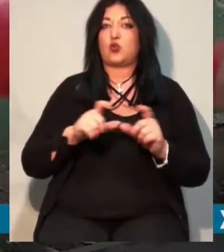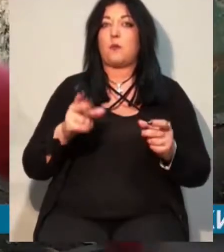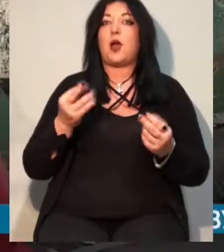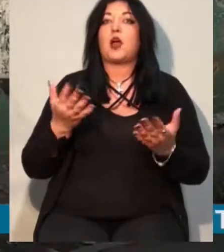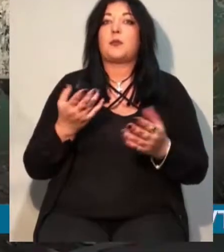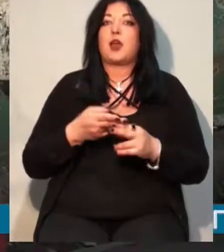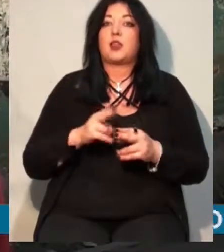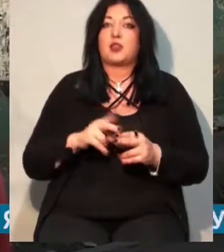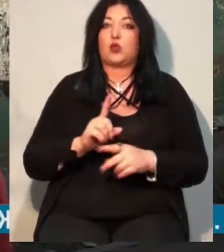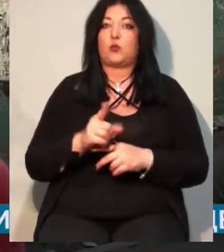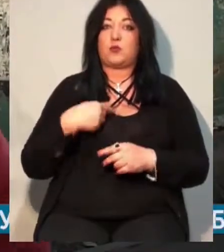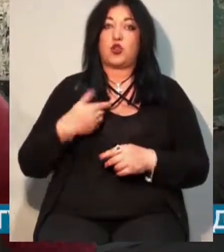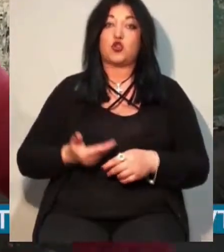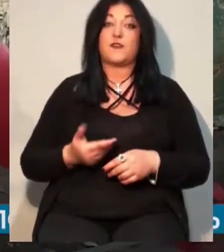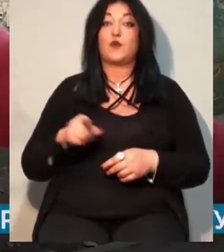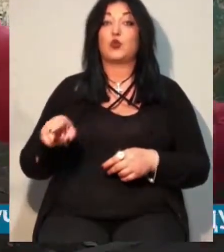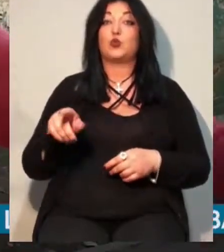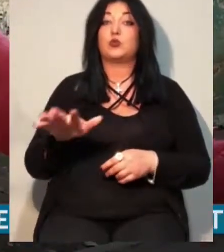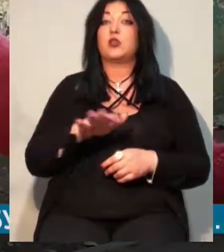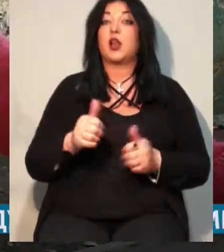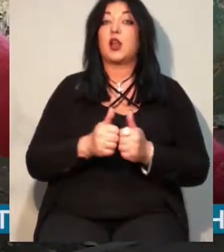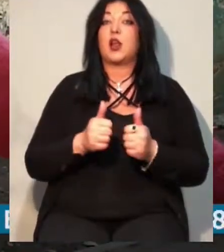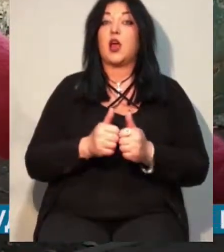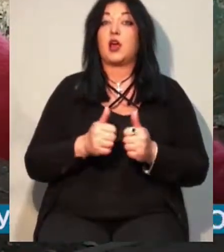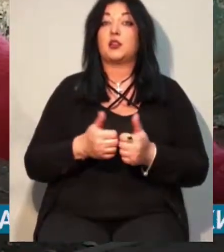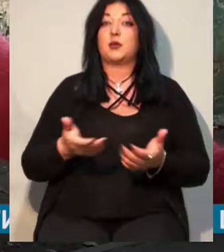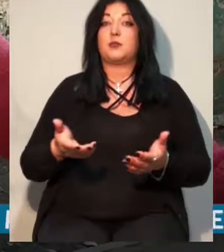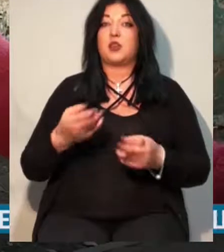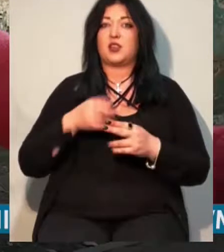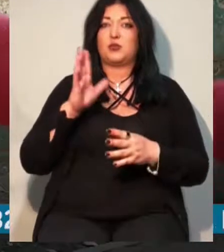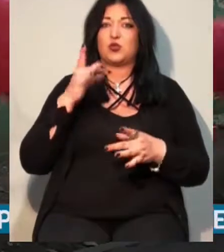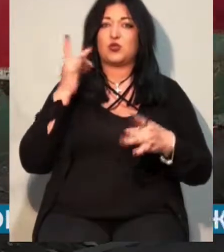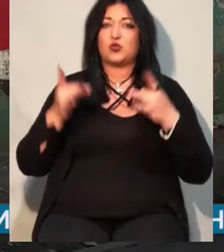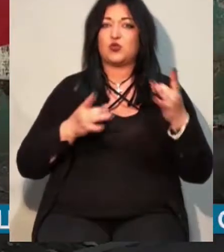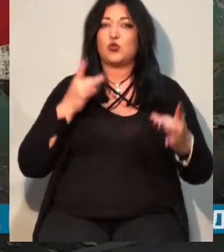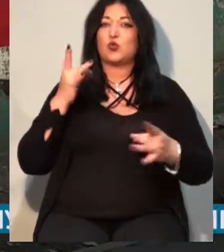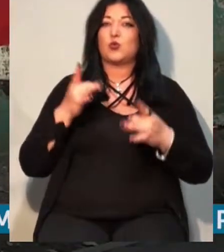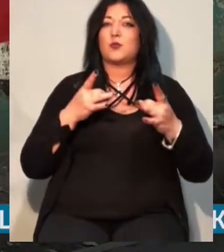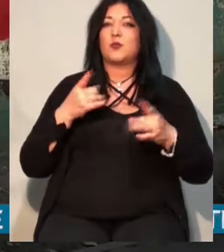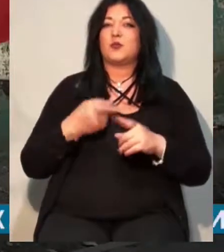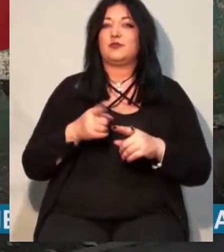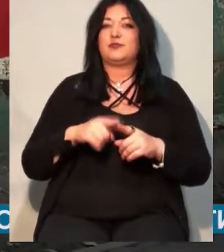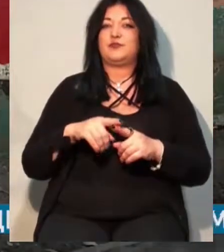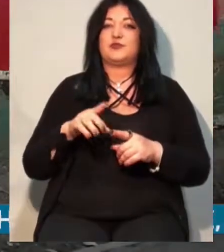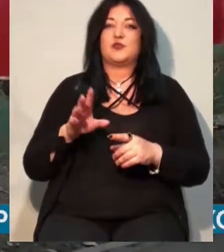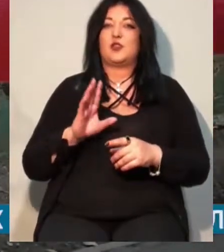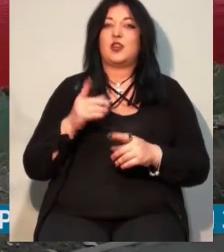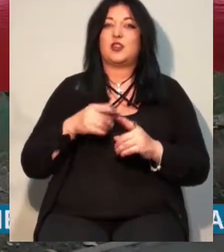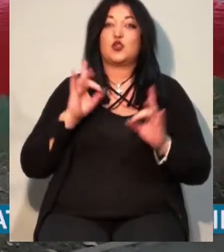живу тут, рядом. Це, во-первых, будуть це шум, мені 82 роки, це шум, це